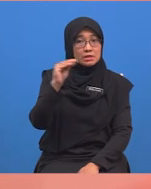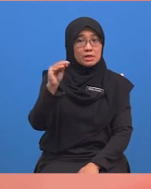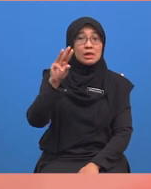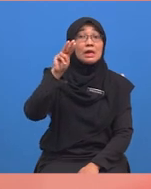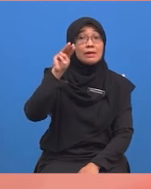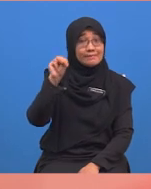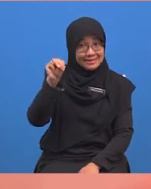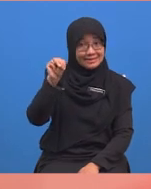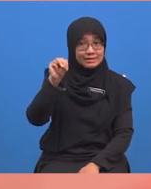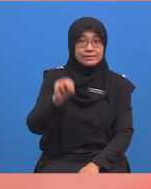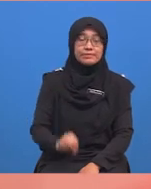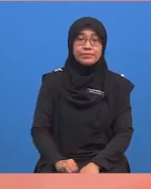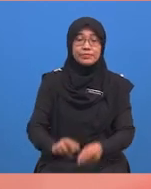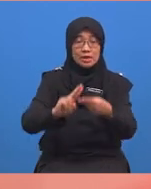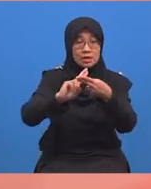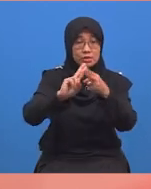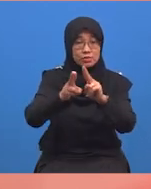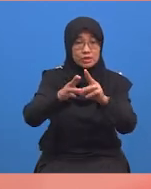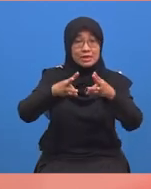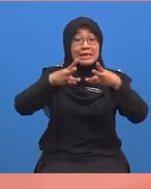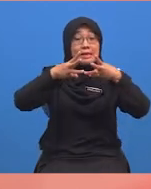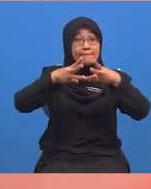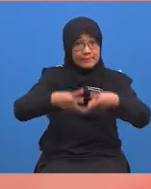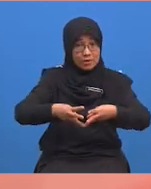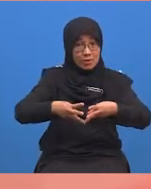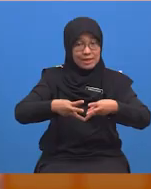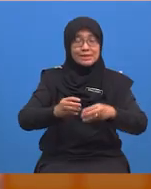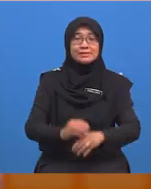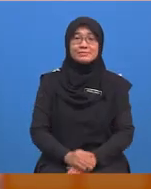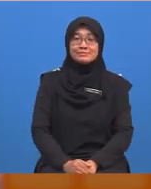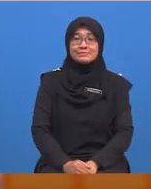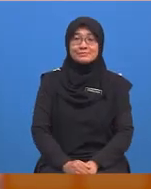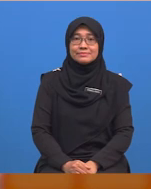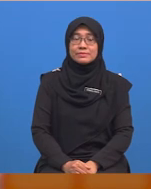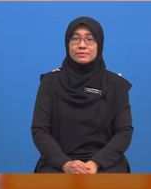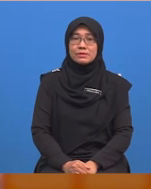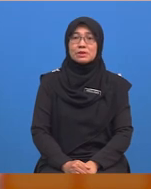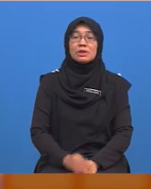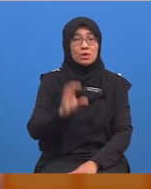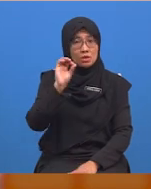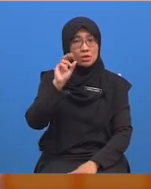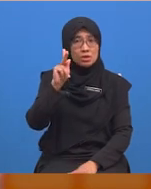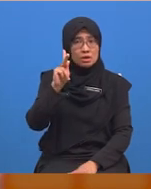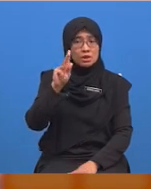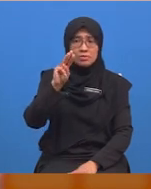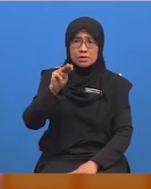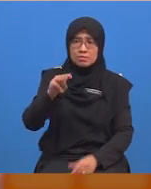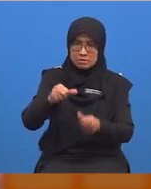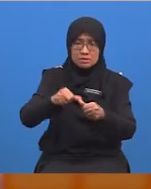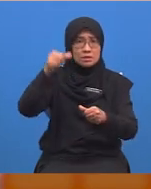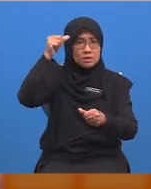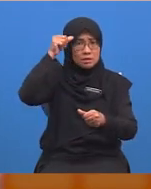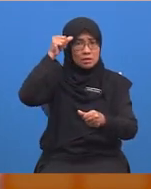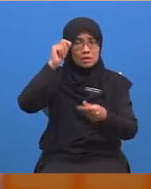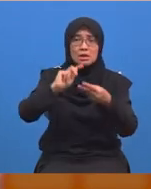meter atau simbolnya m. Baiklah, murid-murid. Ingat lagi pertukaran unit yang